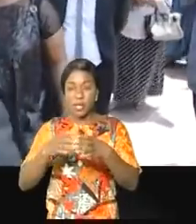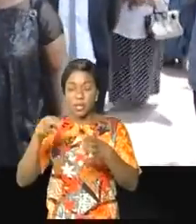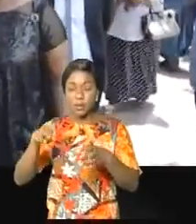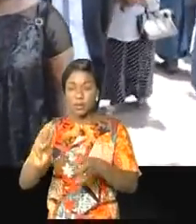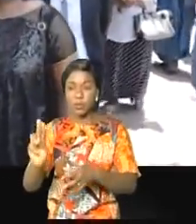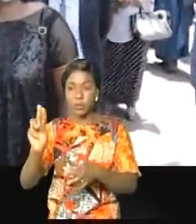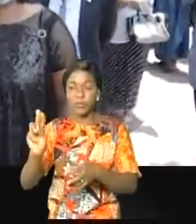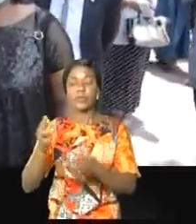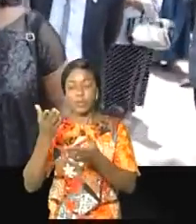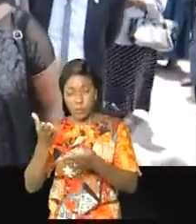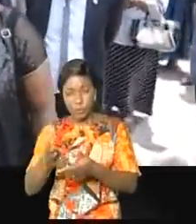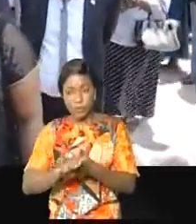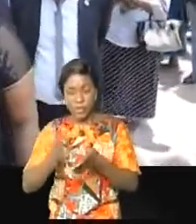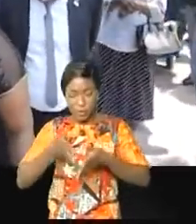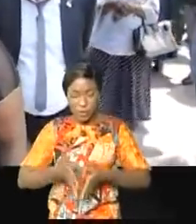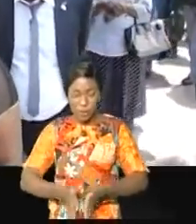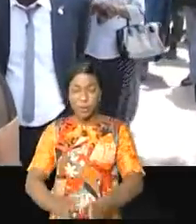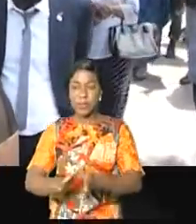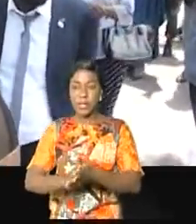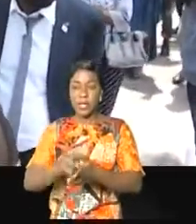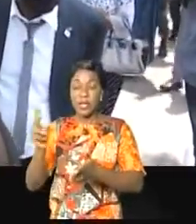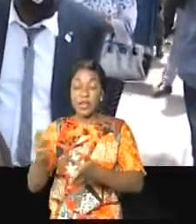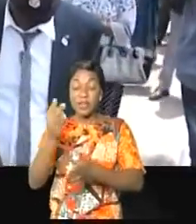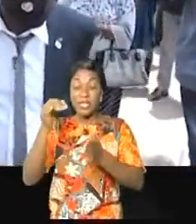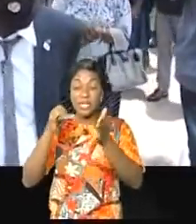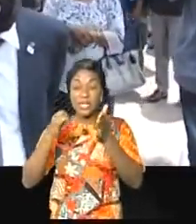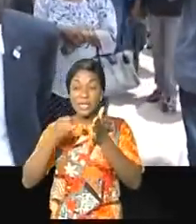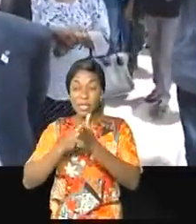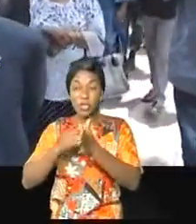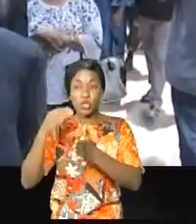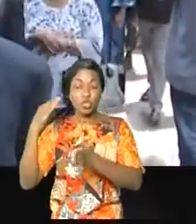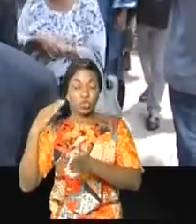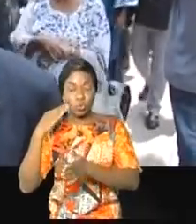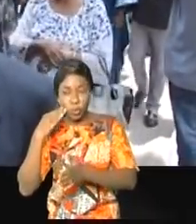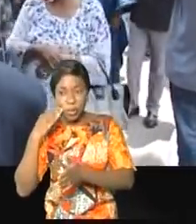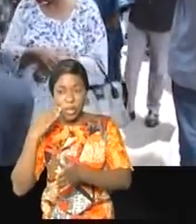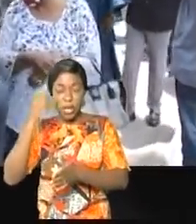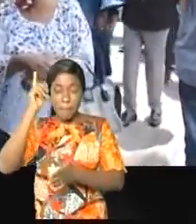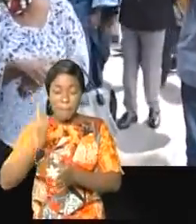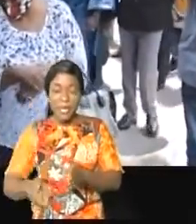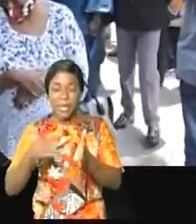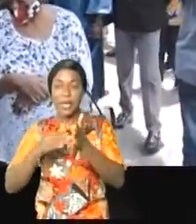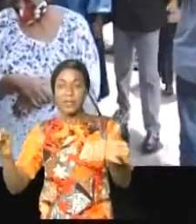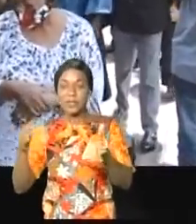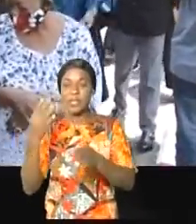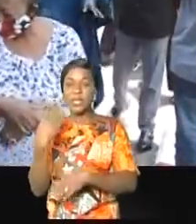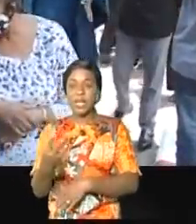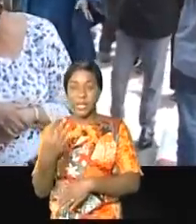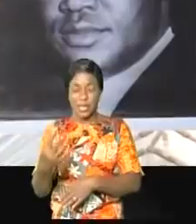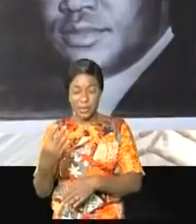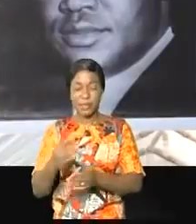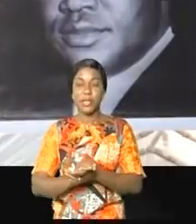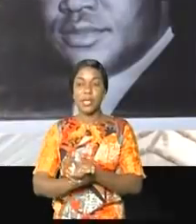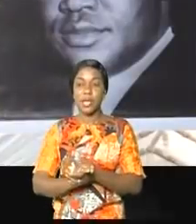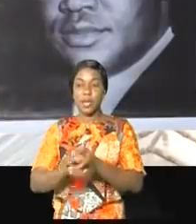actuelle MONUSCO. Né le 26 juin 1940 à Kimpanda, il était originaire du secteur Kuilu-Kimbata,